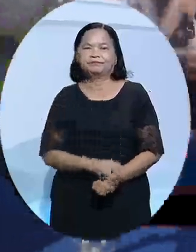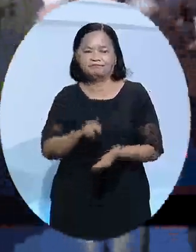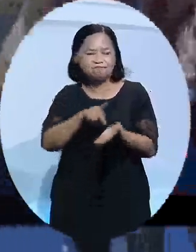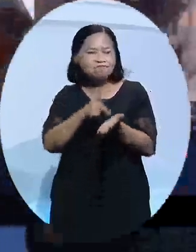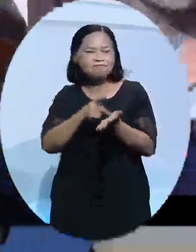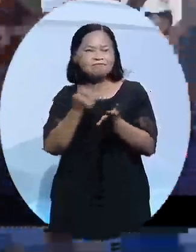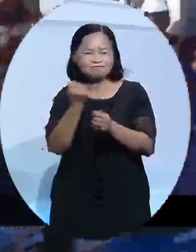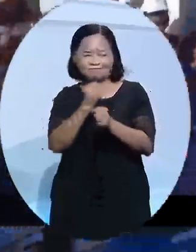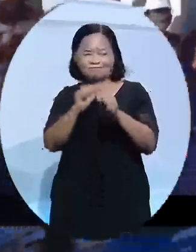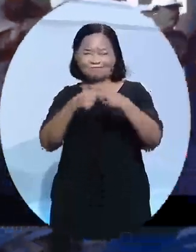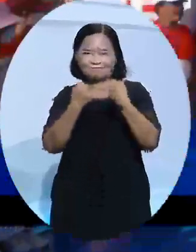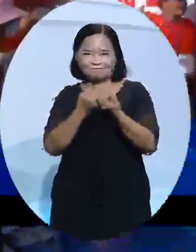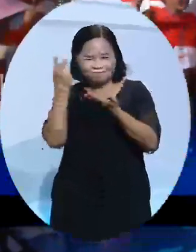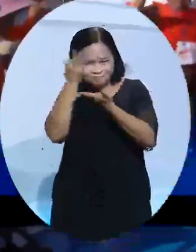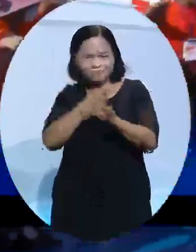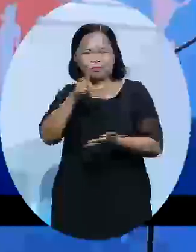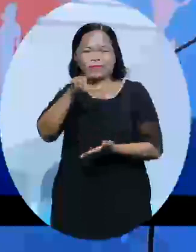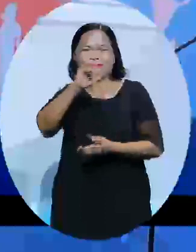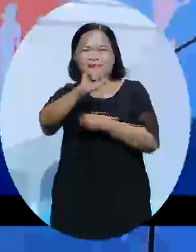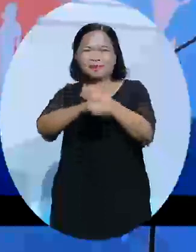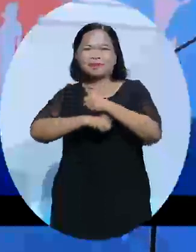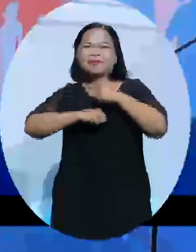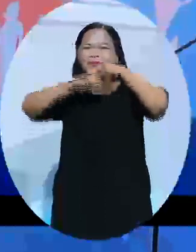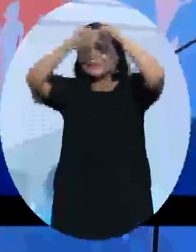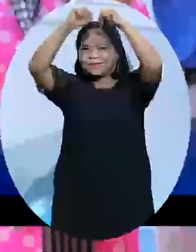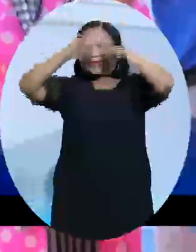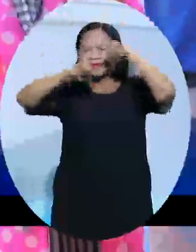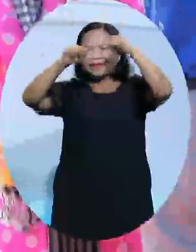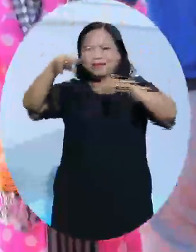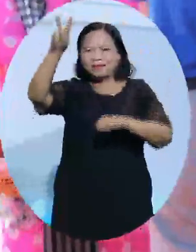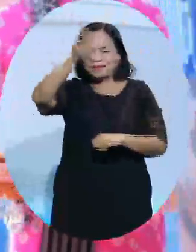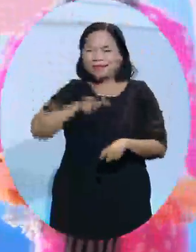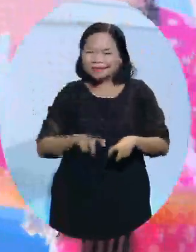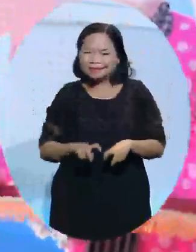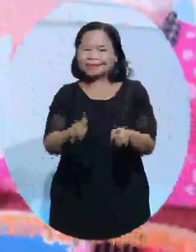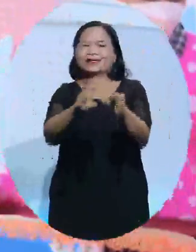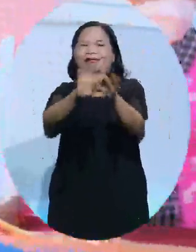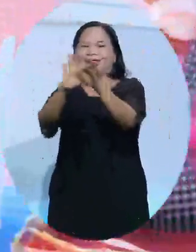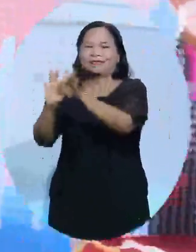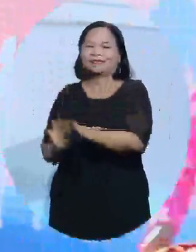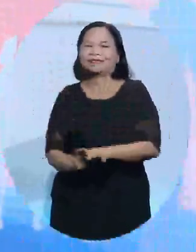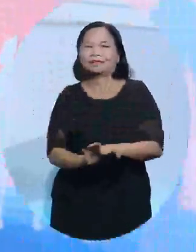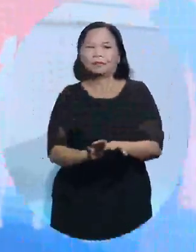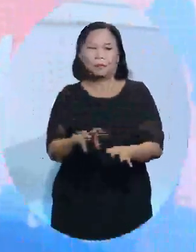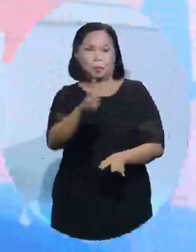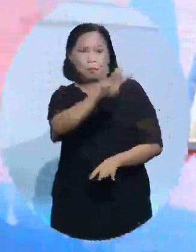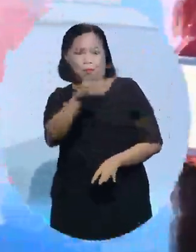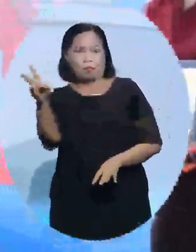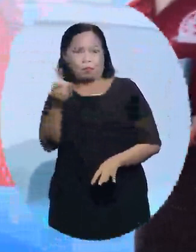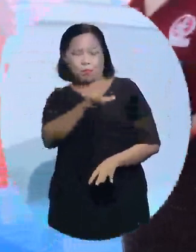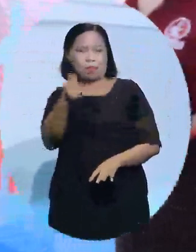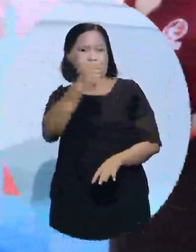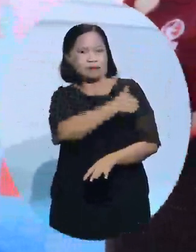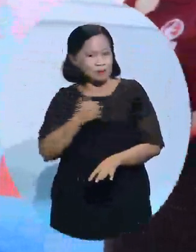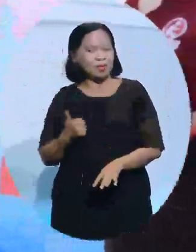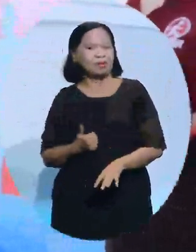Sự kiện được tổ chức nhưng kỷ niệm 76 năm Ngày Thể thao Việt Nam và hưởng ứng Ngày chạy Olympic. 3.700 người, bao gồm các vận động